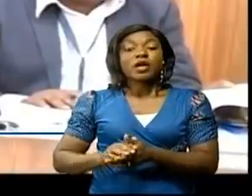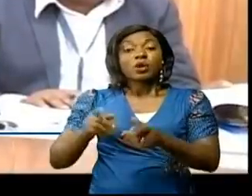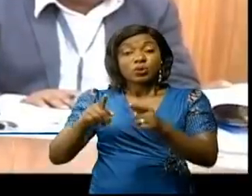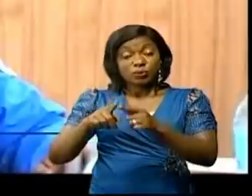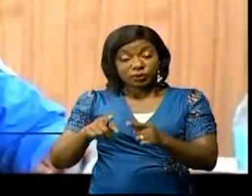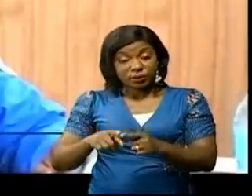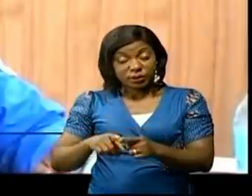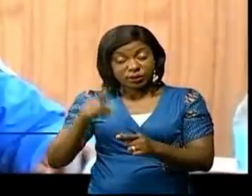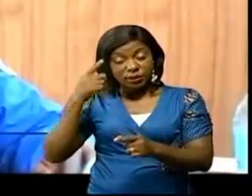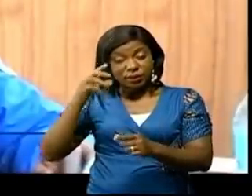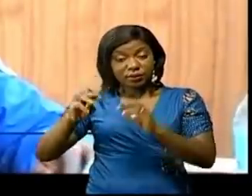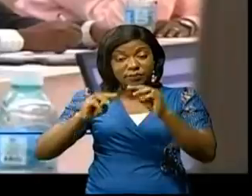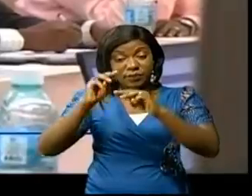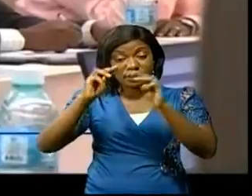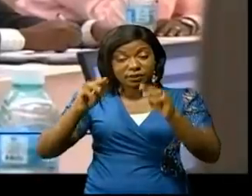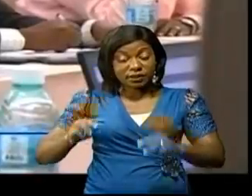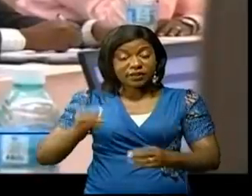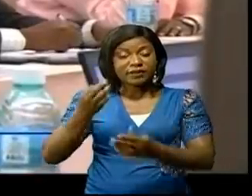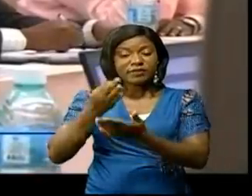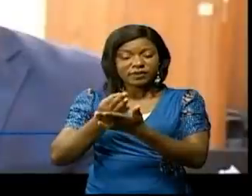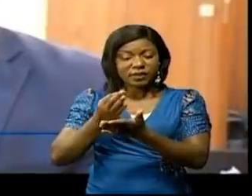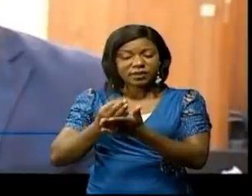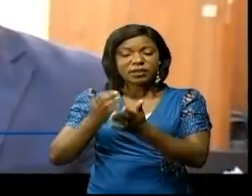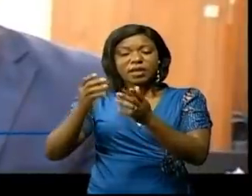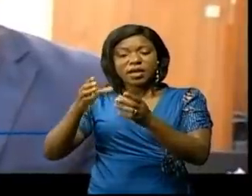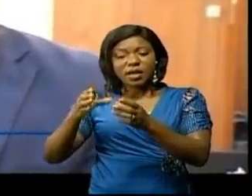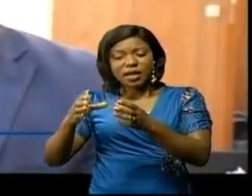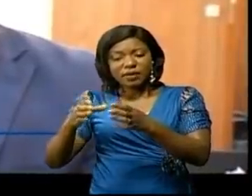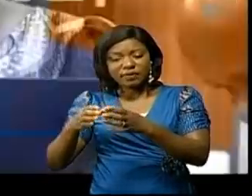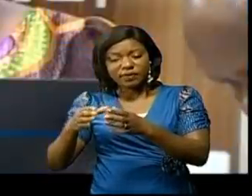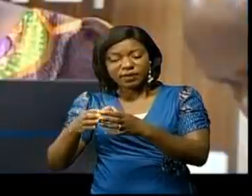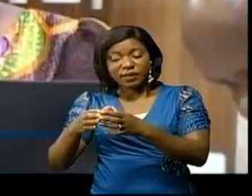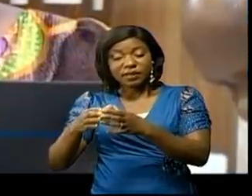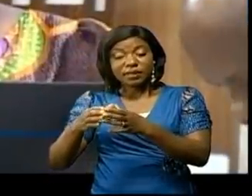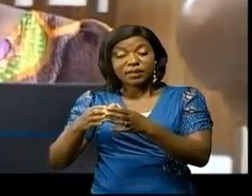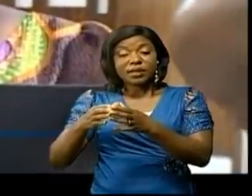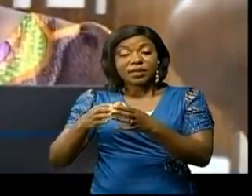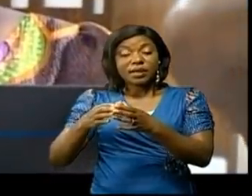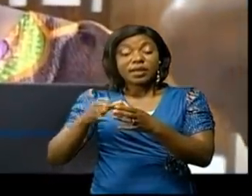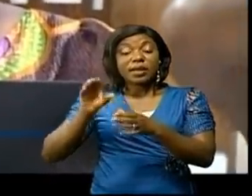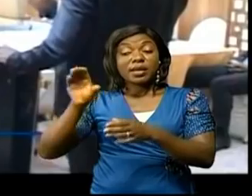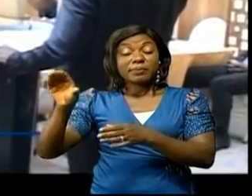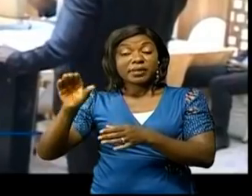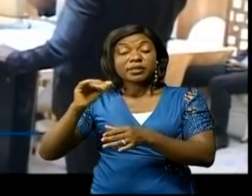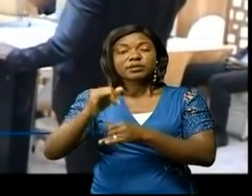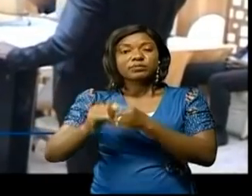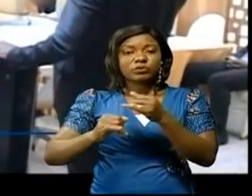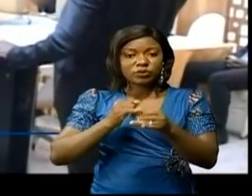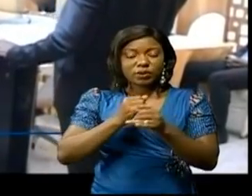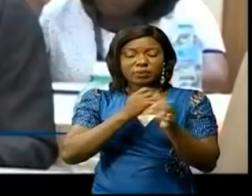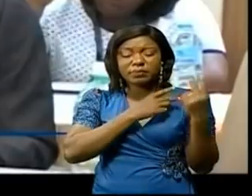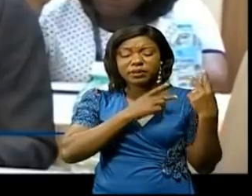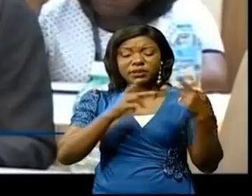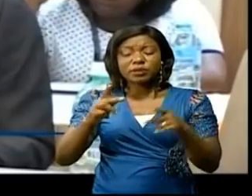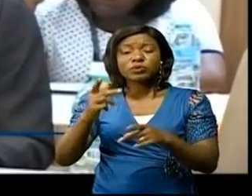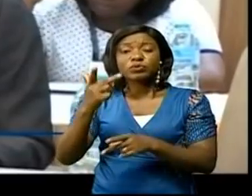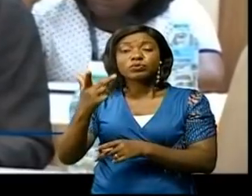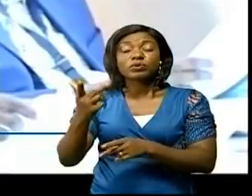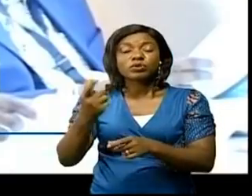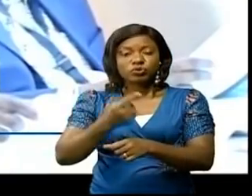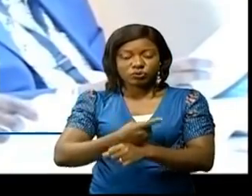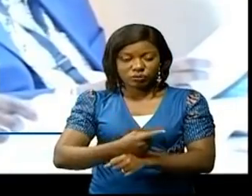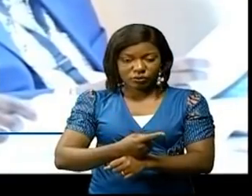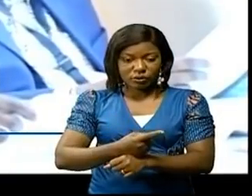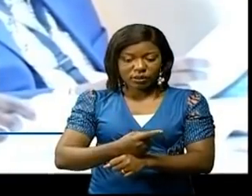la tutelle du ministère des Finances, en partenariat avec la Banque mondiale et FSVC. Pendant trois jours, les participants